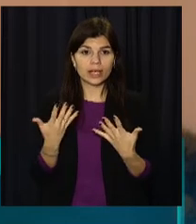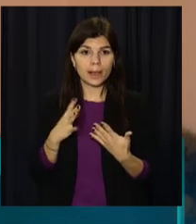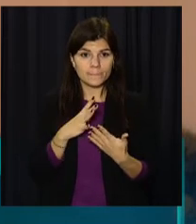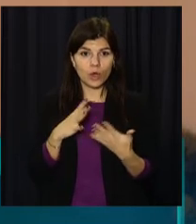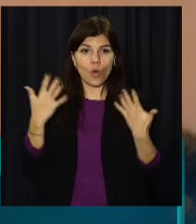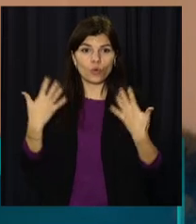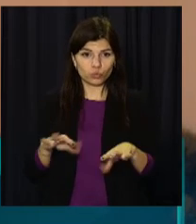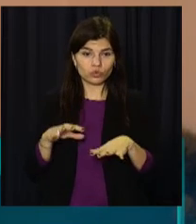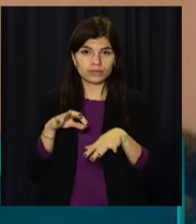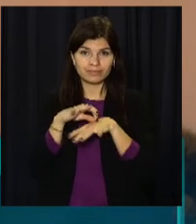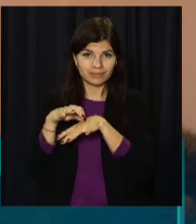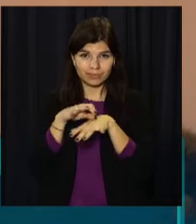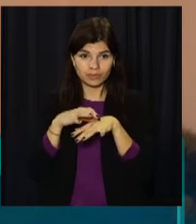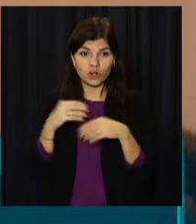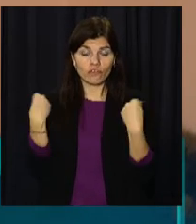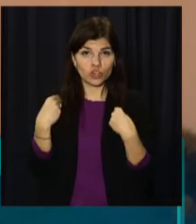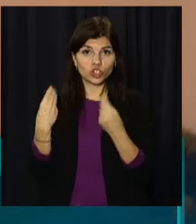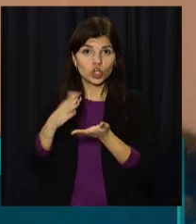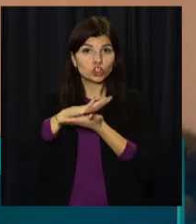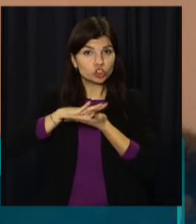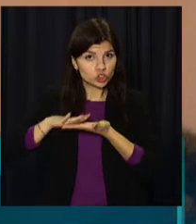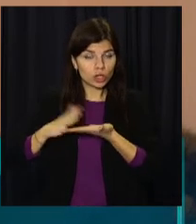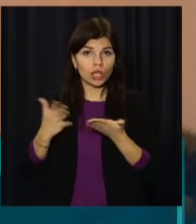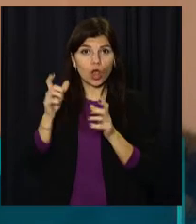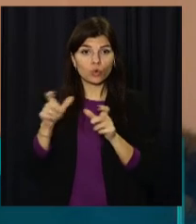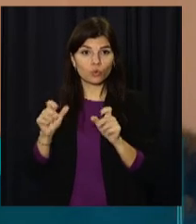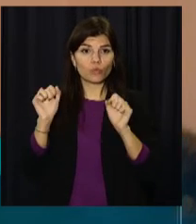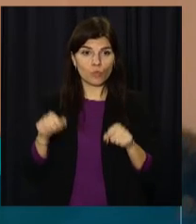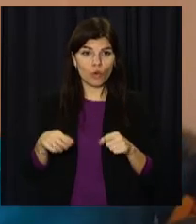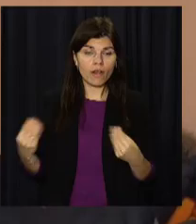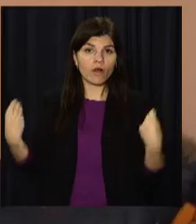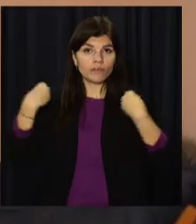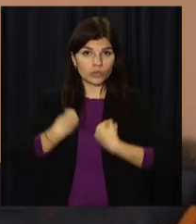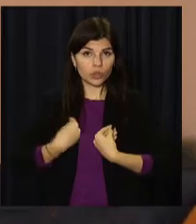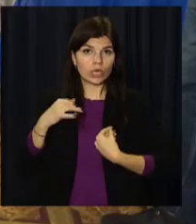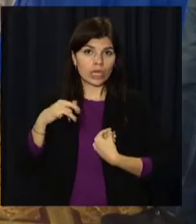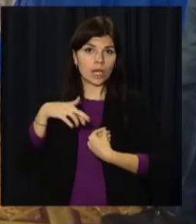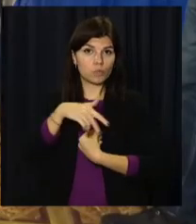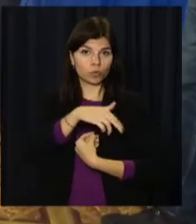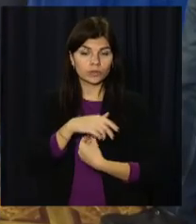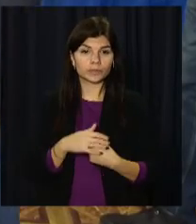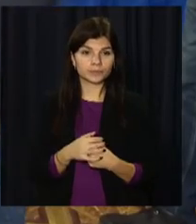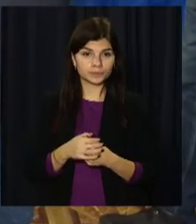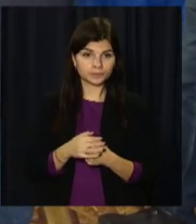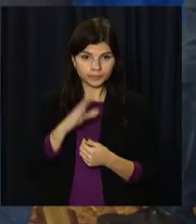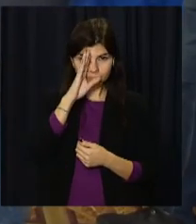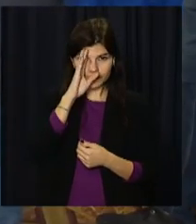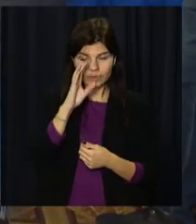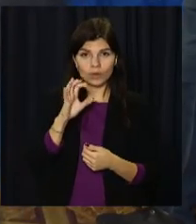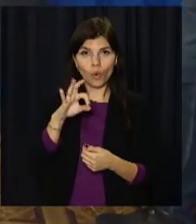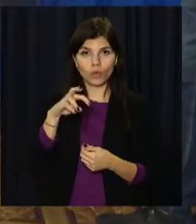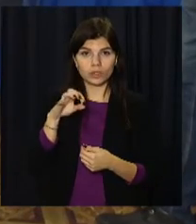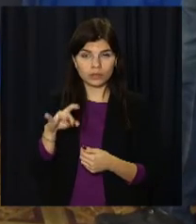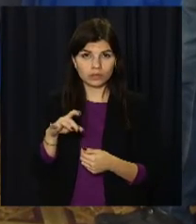у вжитку. Речі приймаємо чисті, які люди можуть вдягнути і піти. Олександр – один з тих, хто